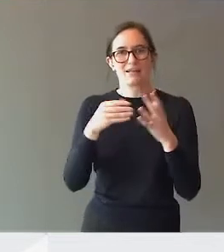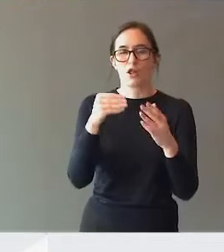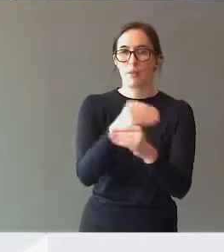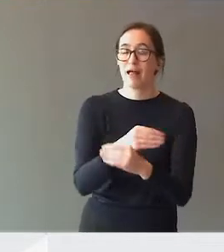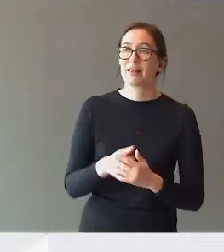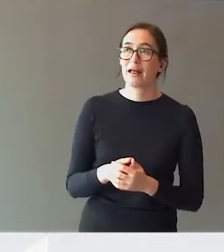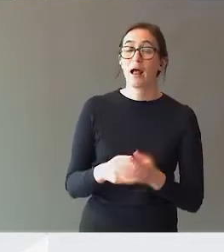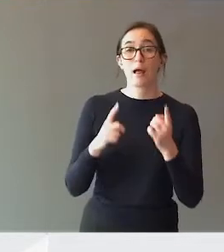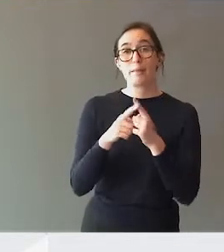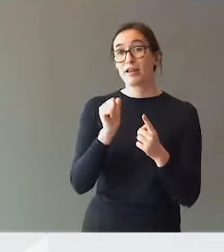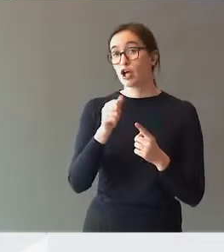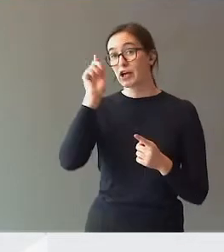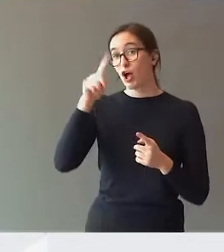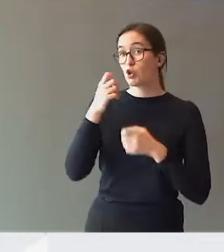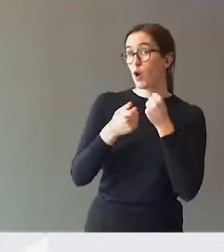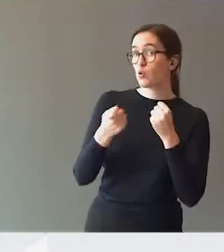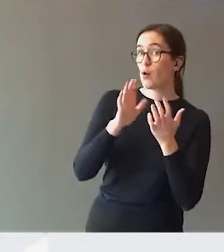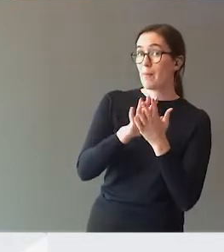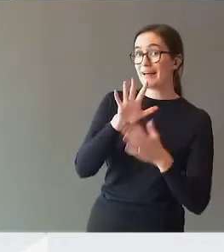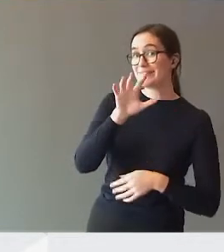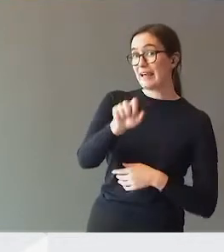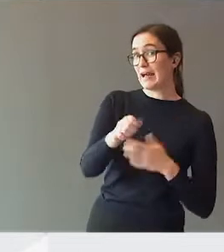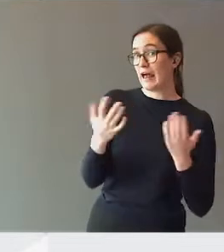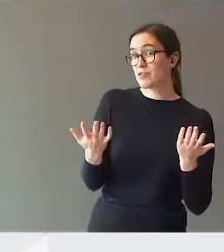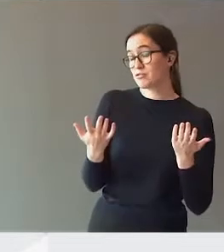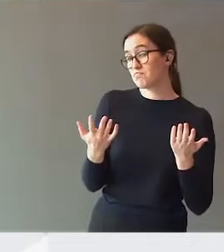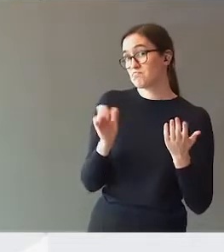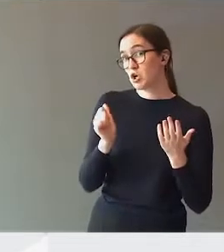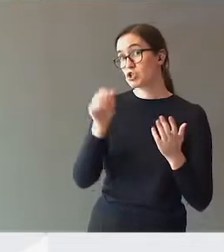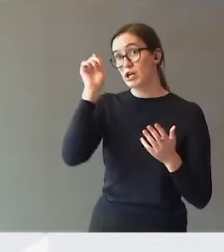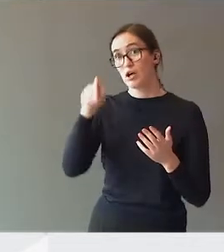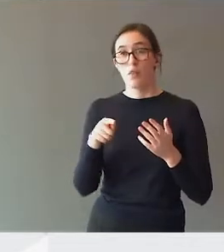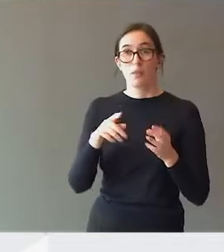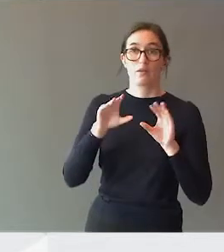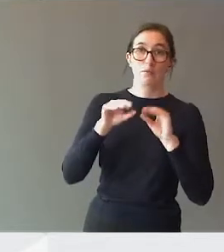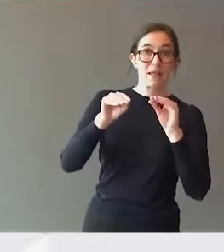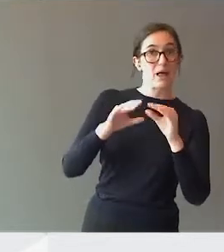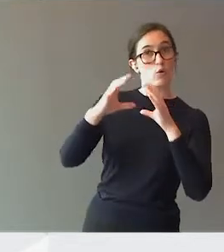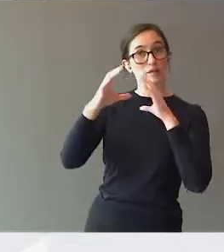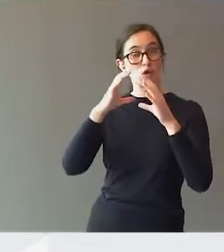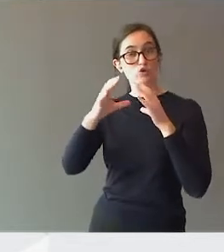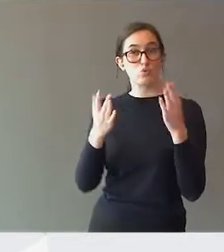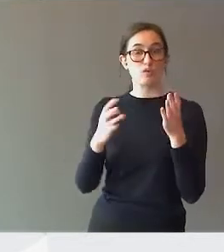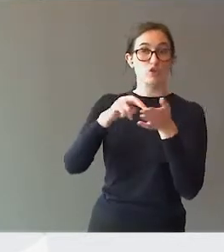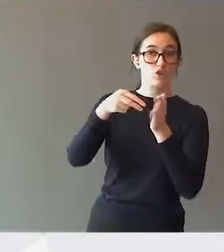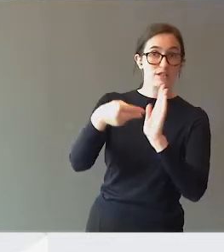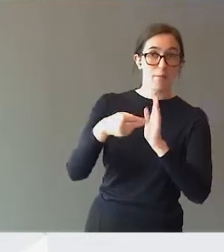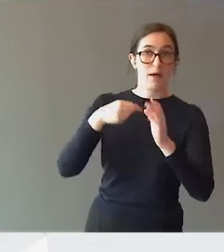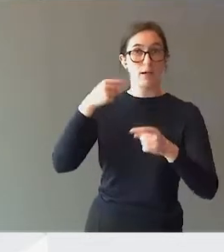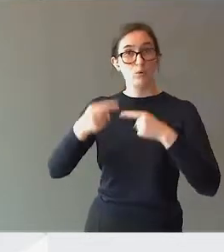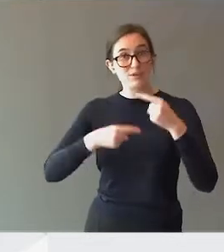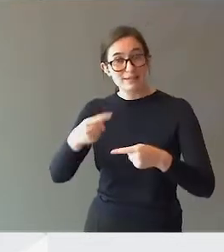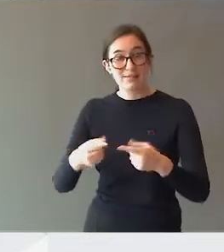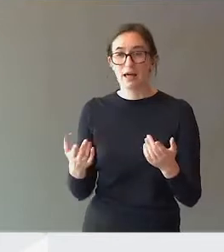Men vi kan kanskje gjøre noe med tilgjengeligheten. Vi kan kanskje gjøre noe med kommunikasjonen, systemene, prosessene.